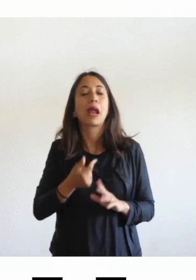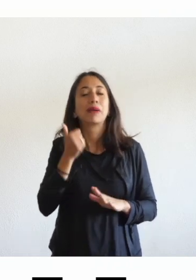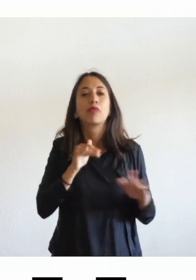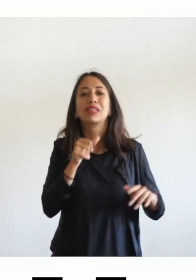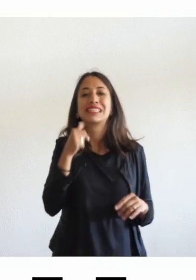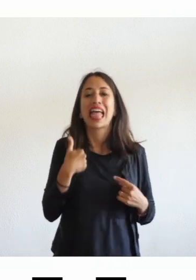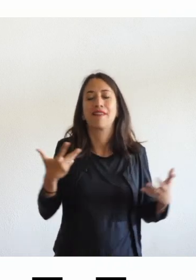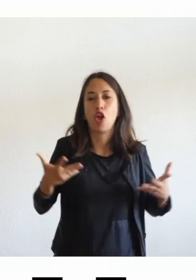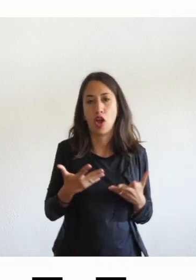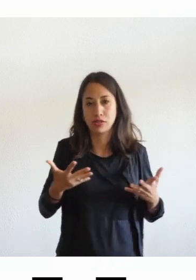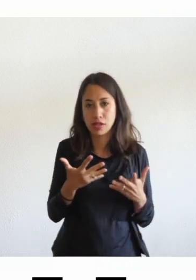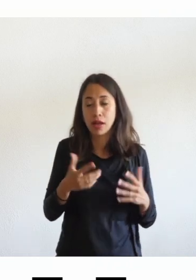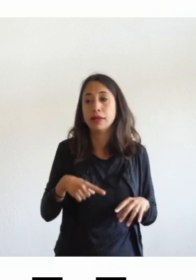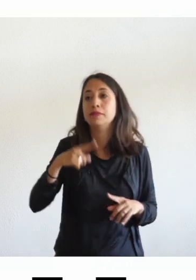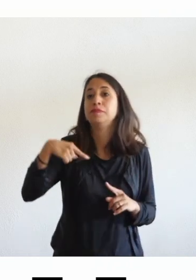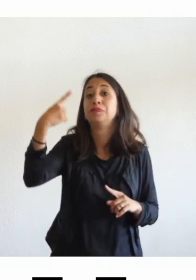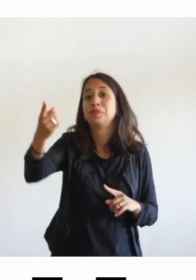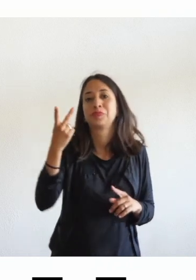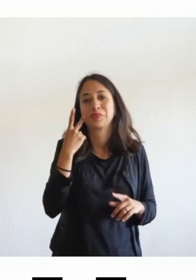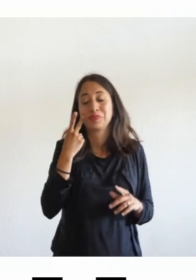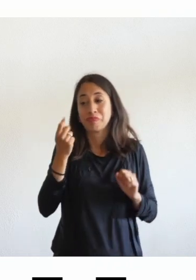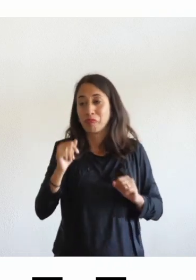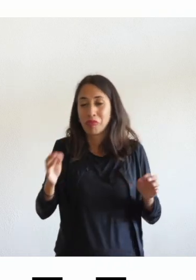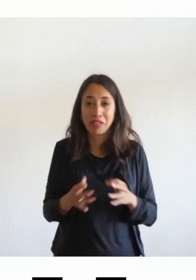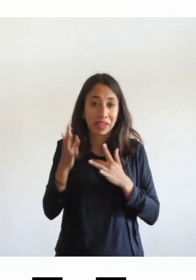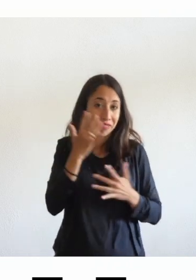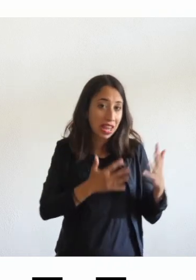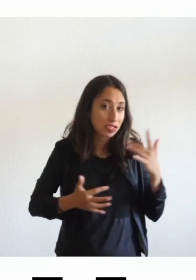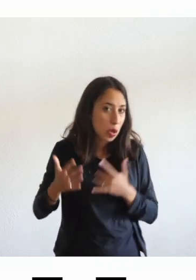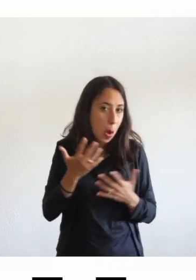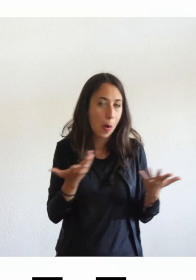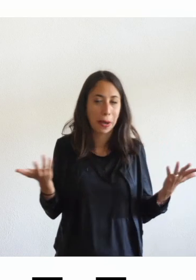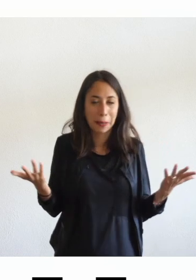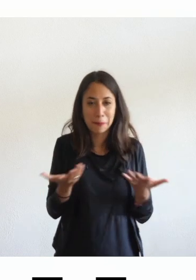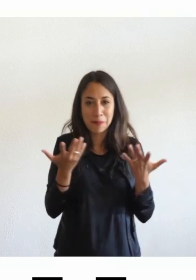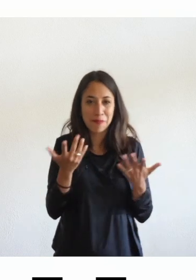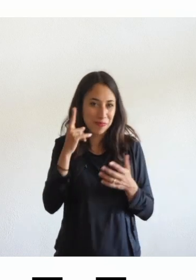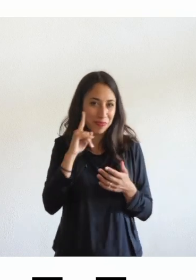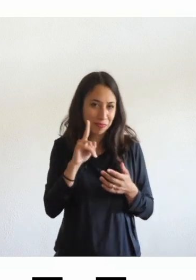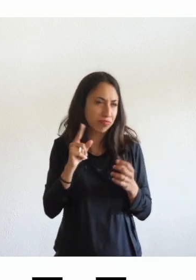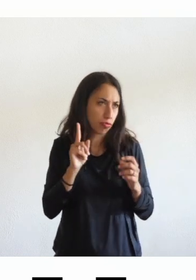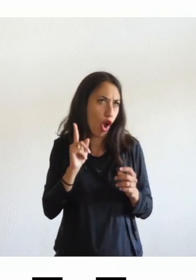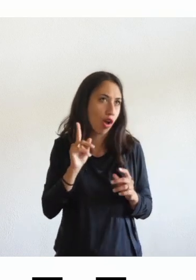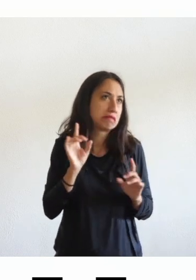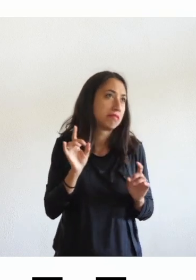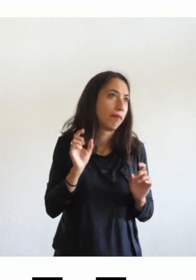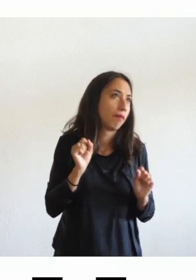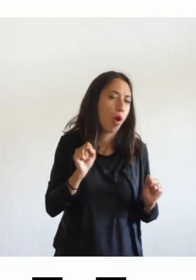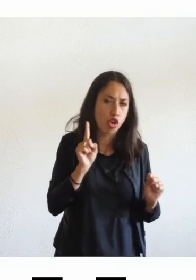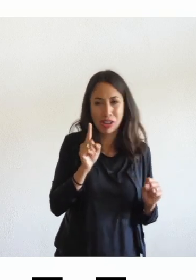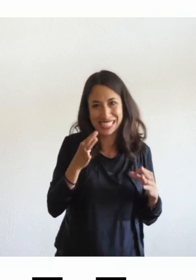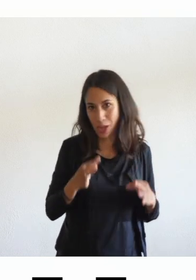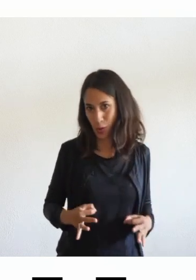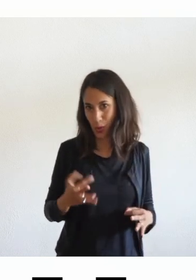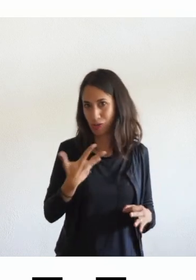interessante poi se ci saranno spazi di riflessione che ci dovranno essere anzi no se ci saranno ci dovranno essere